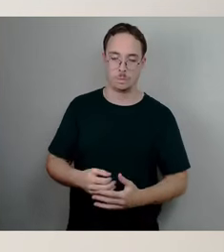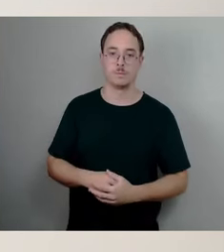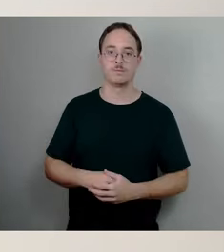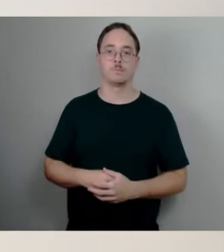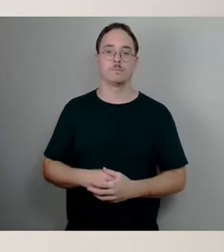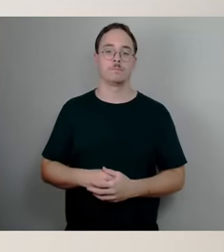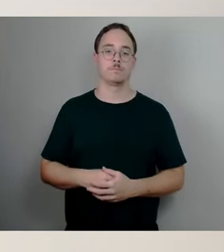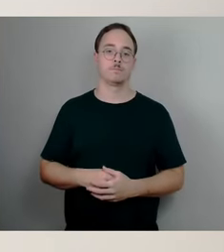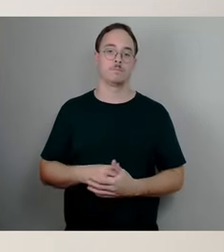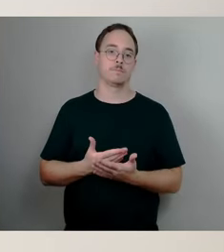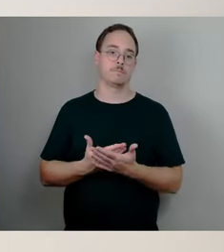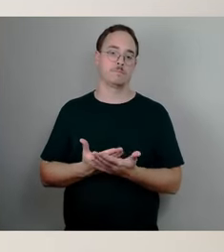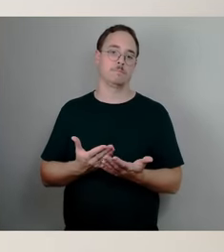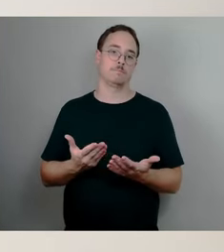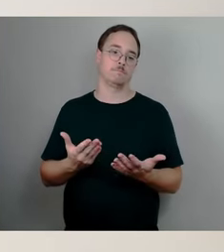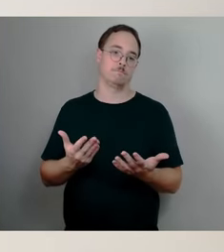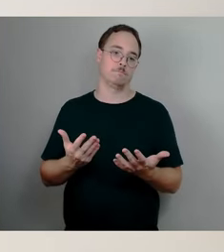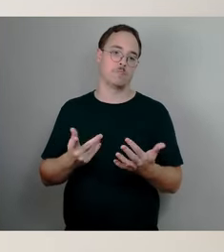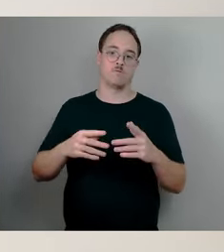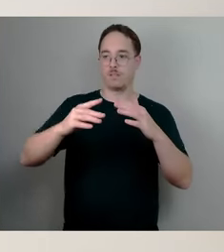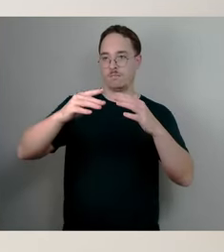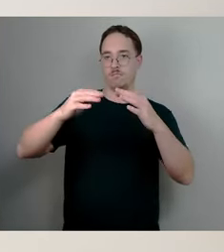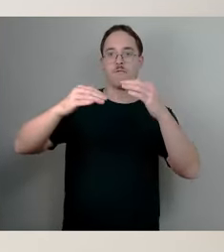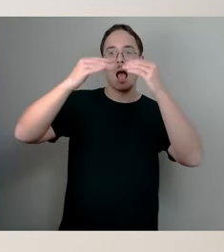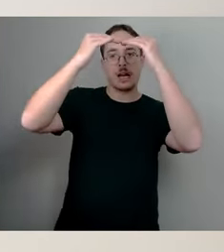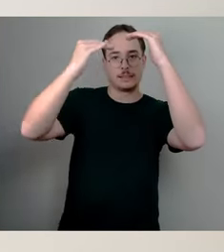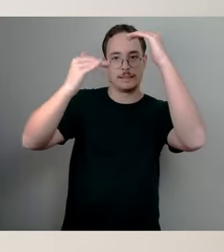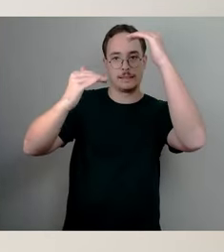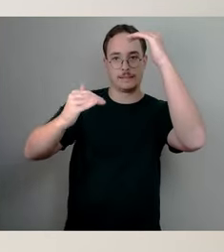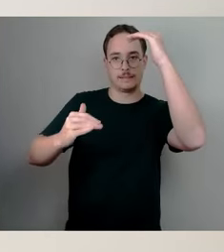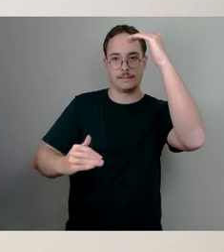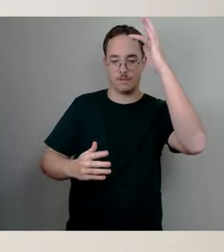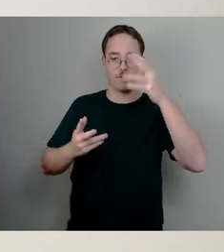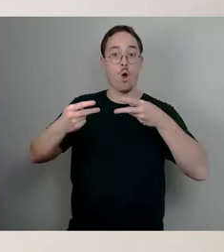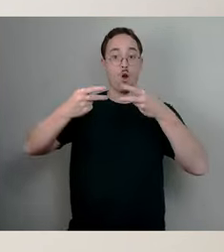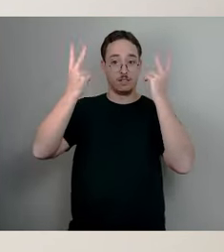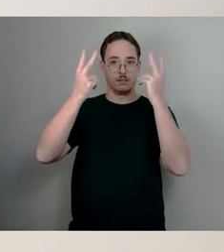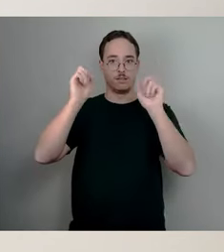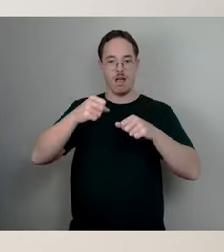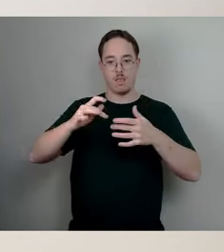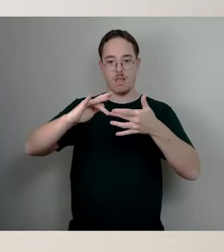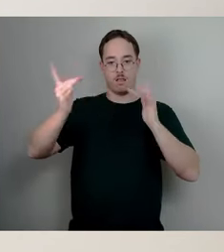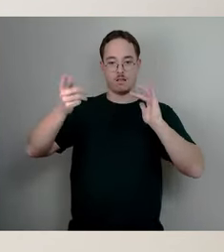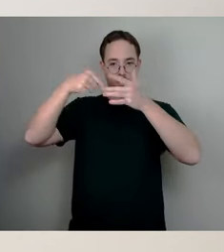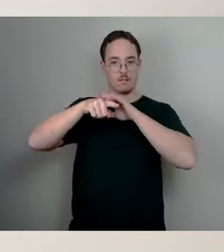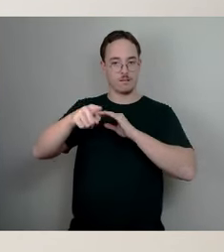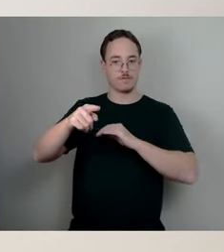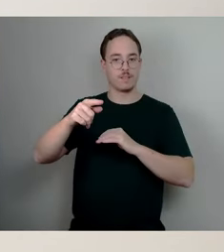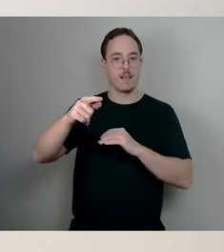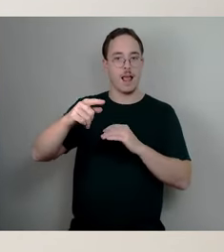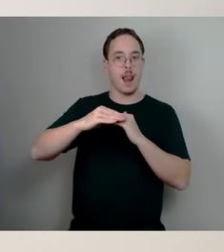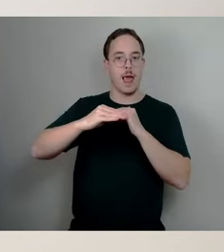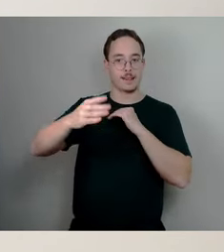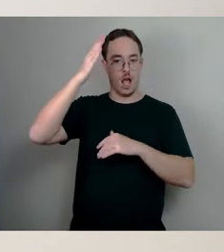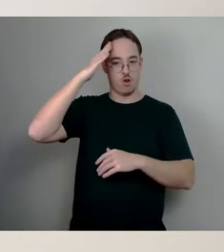spielt und wo dann nach einem Ranking, das ist öffentlich einsehbar auf der Internetseite der Landeshauptstadt, auch übrigens alle Schulen sind